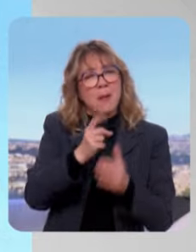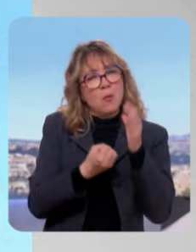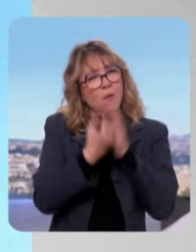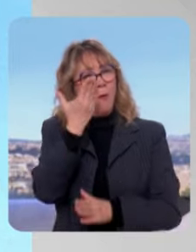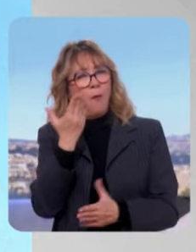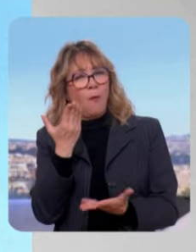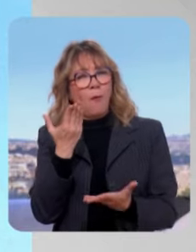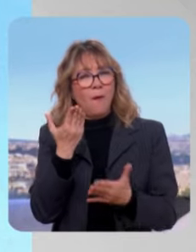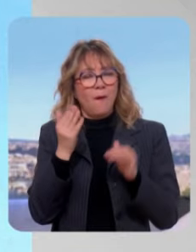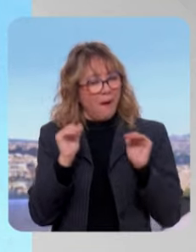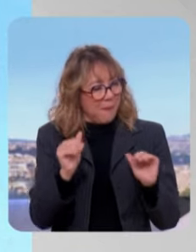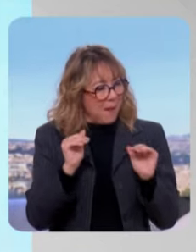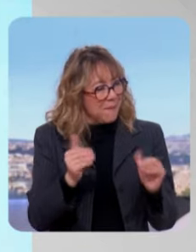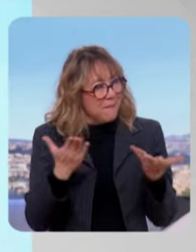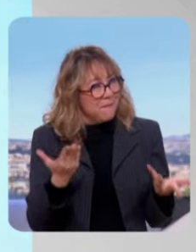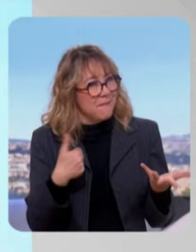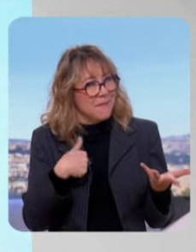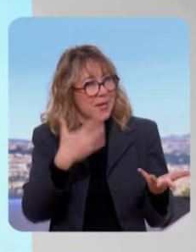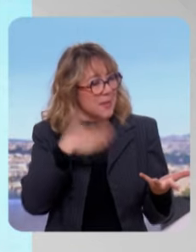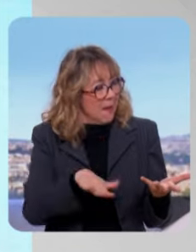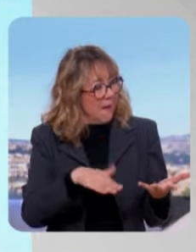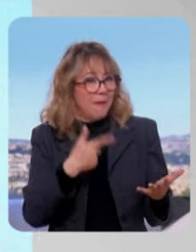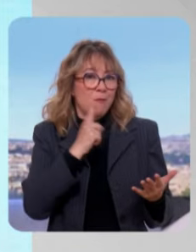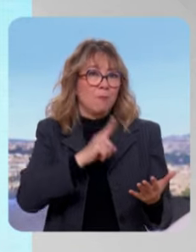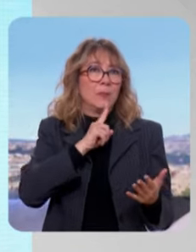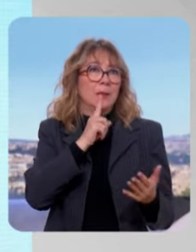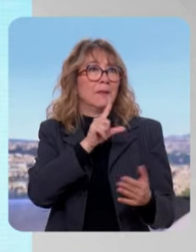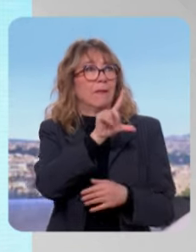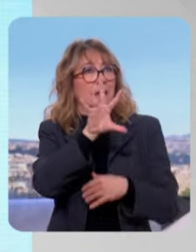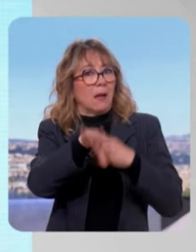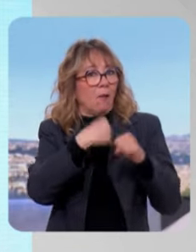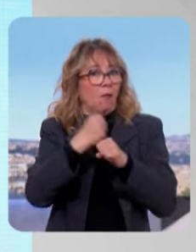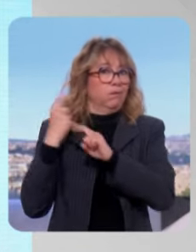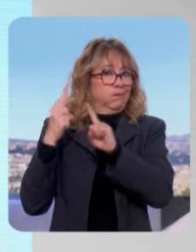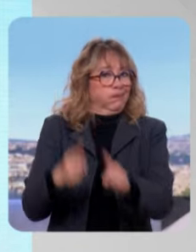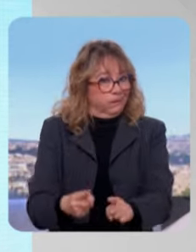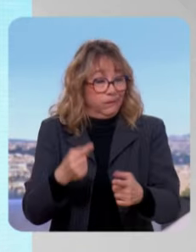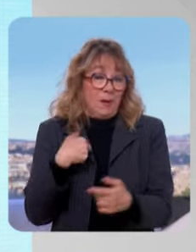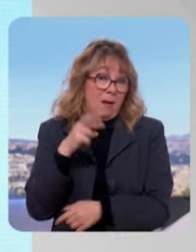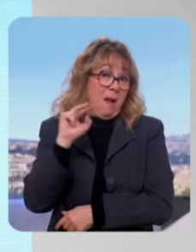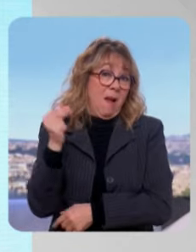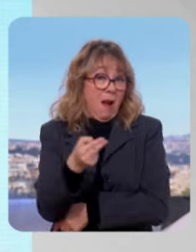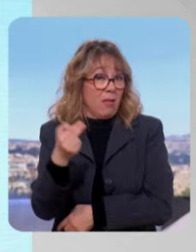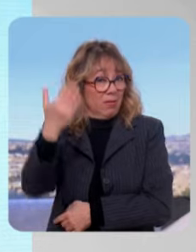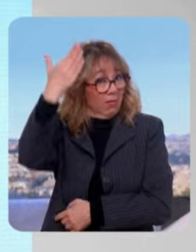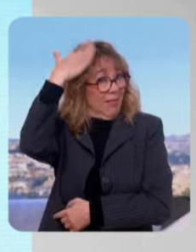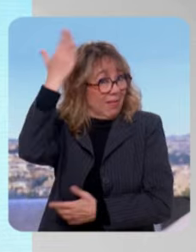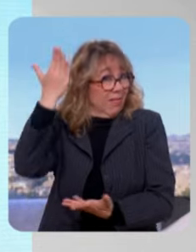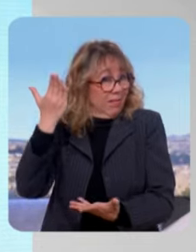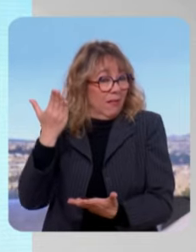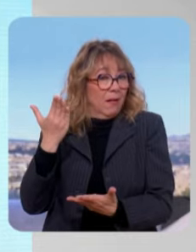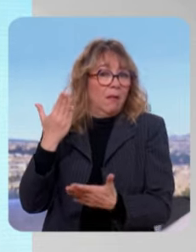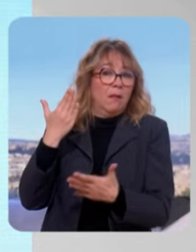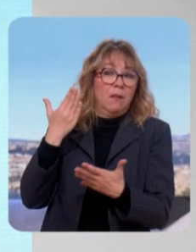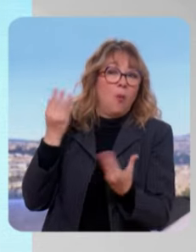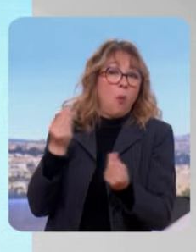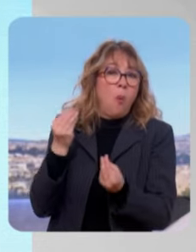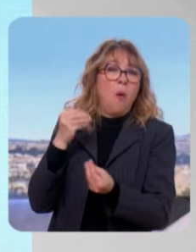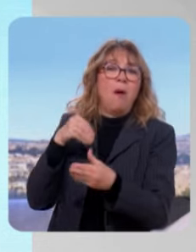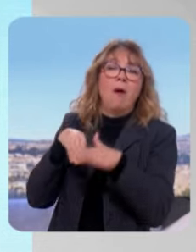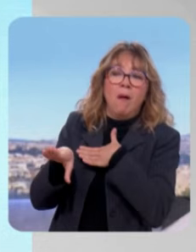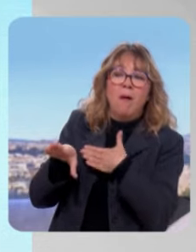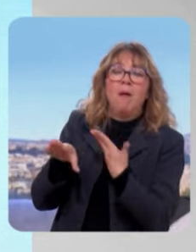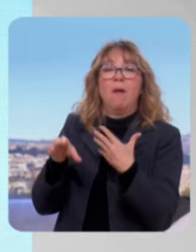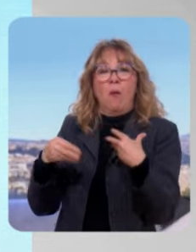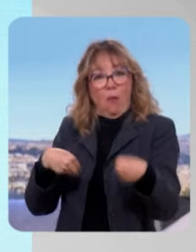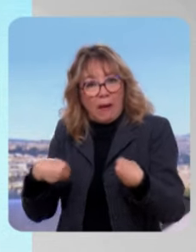phénomène. Ça fait plus de 25 ans que le Rassemblement national est en tête dans les milieux ouvriers, dans les milieux employés, chez les bénéficiaires du